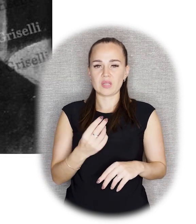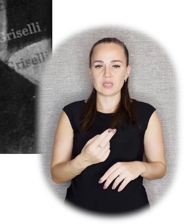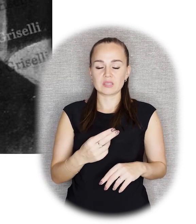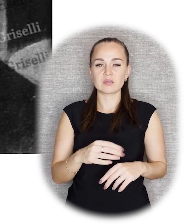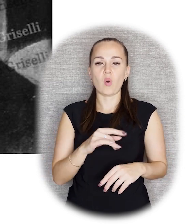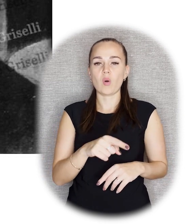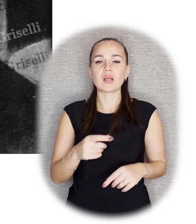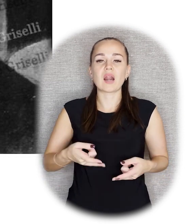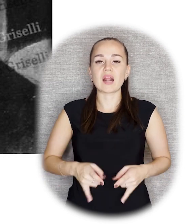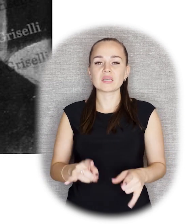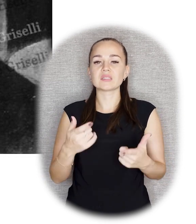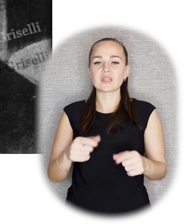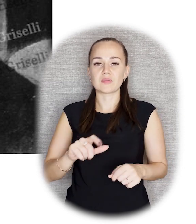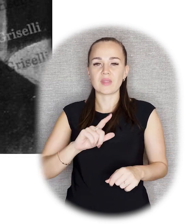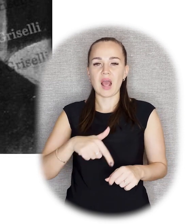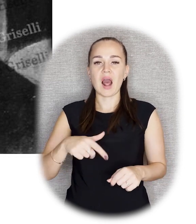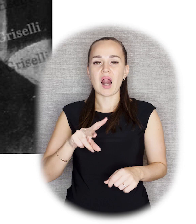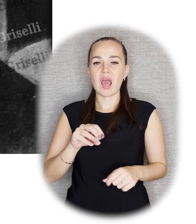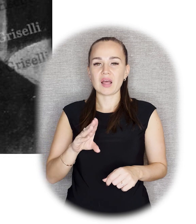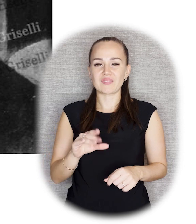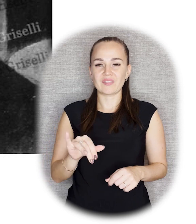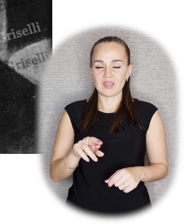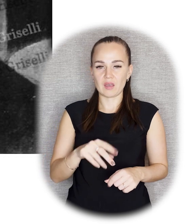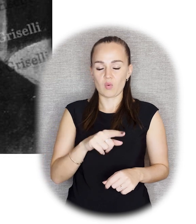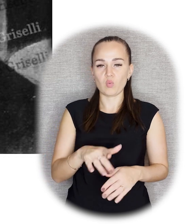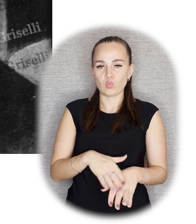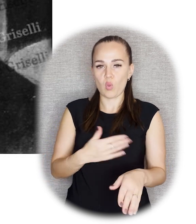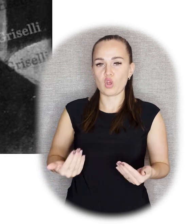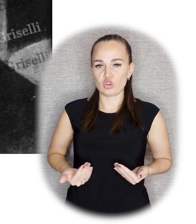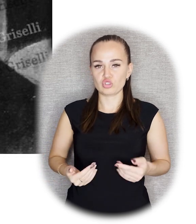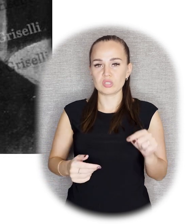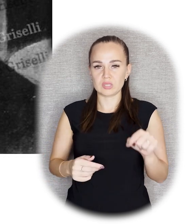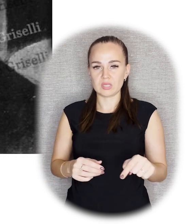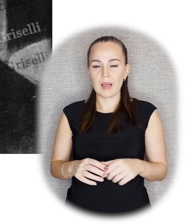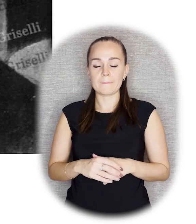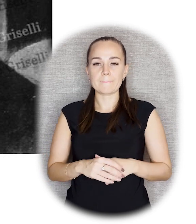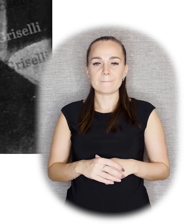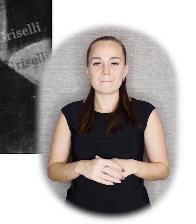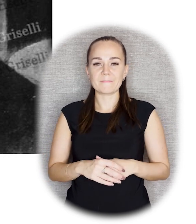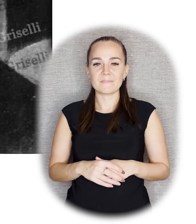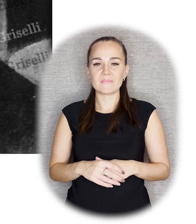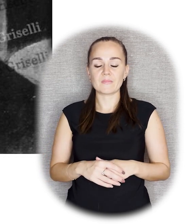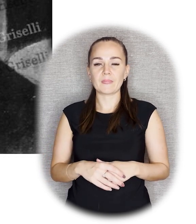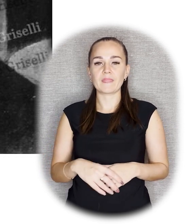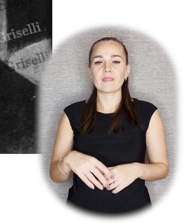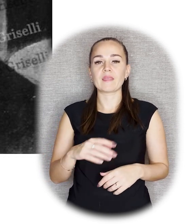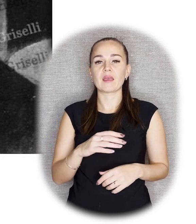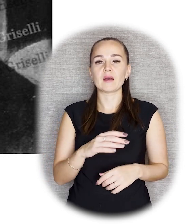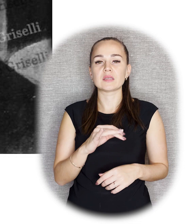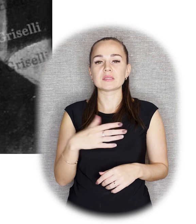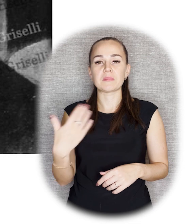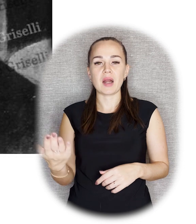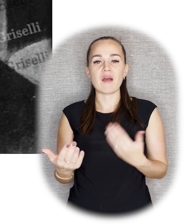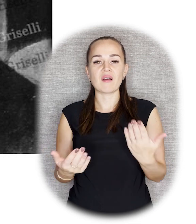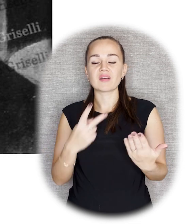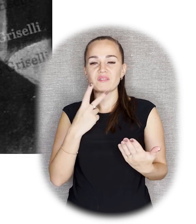Он родился в Латвии и существенную часть жизни прожил в Латвии, оказал большое влияние на развитие латвийской скульптуры. Справа